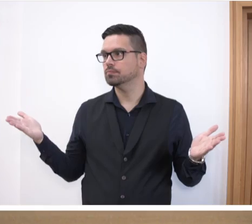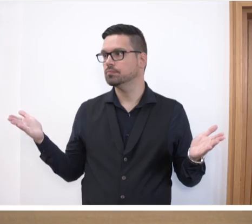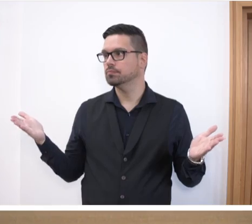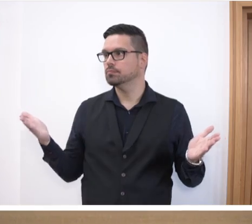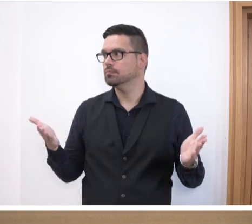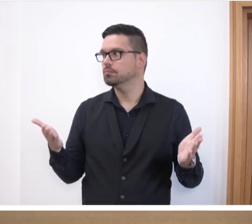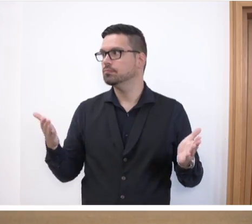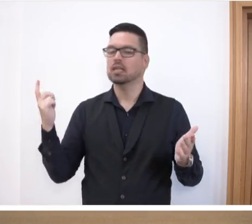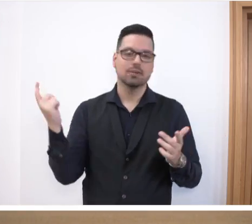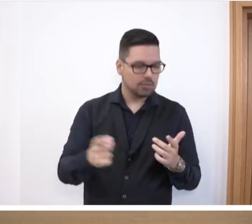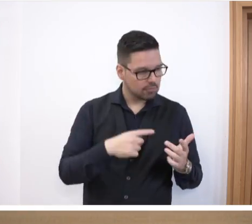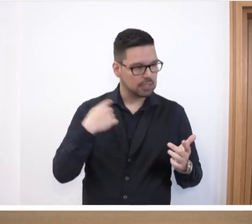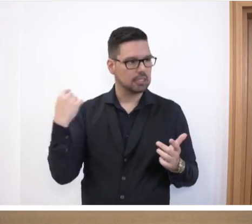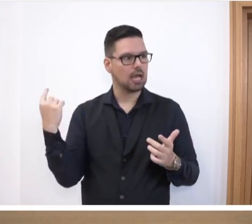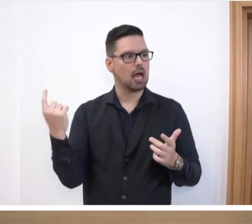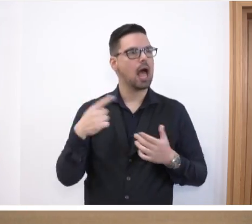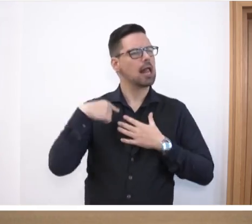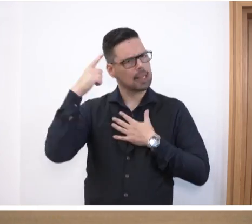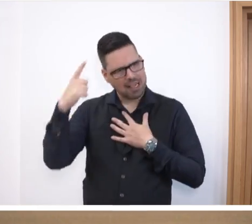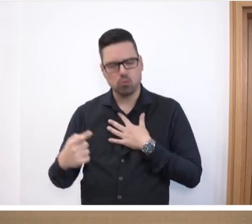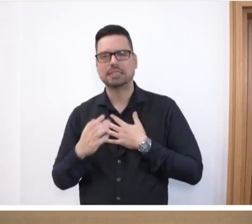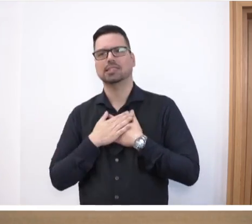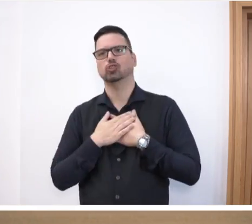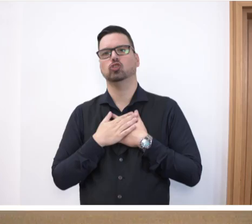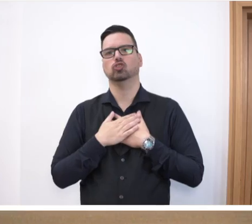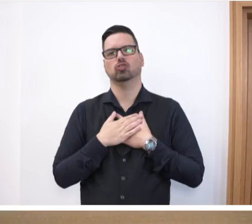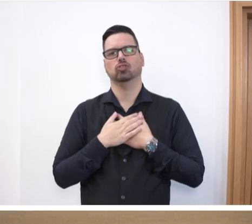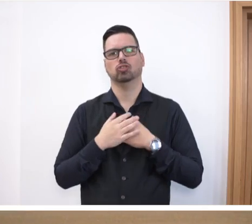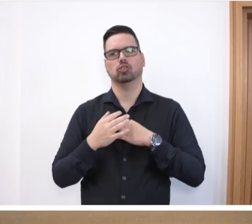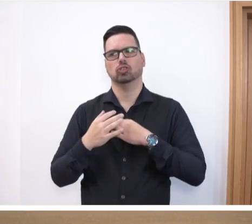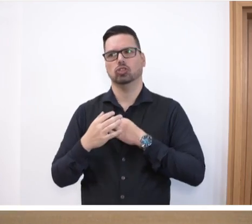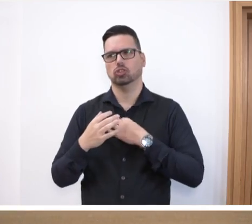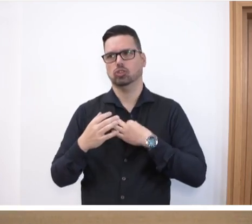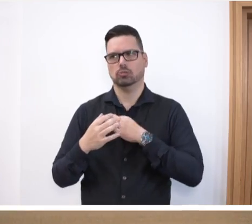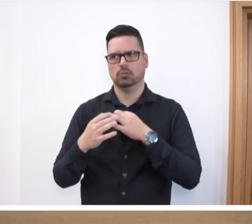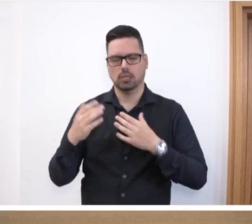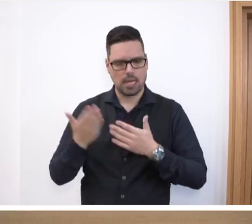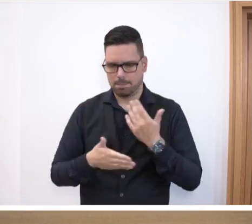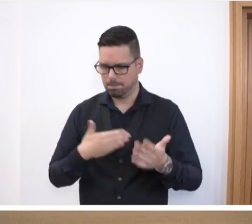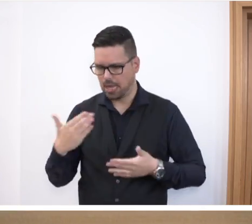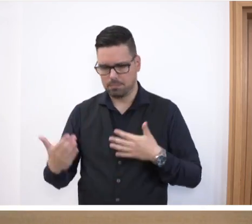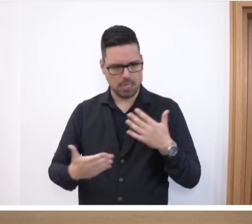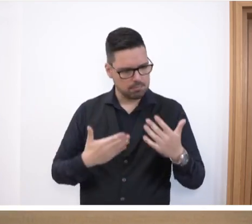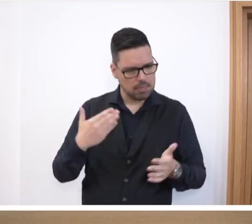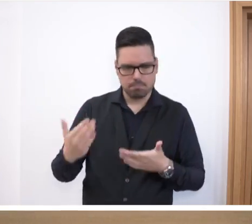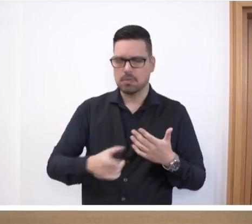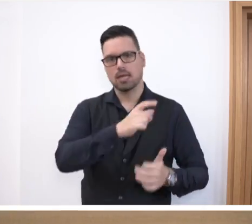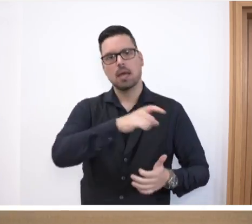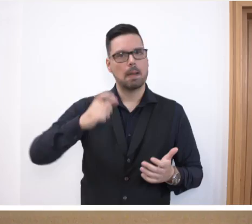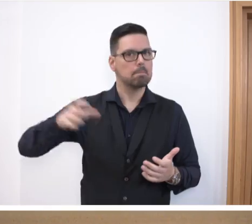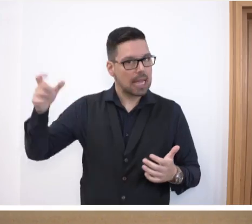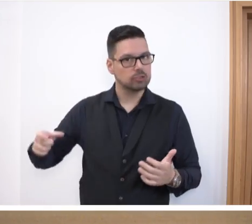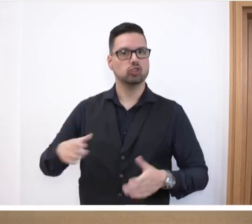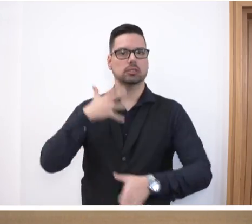wir haben, glaube ich, und das ist auch das, was von den Menschen dort gesagt